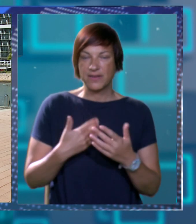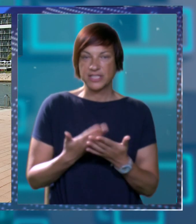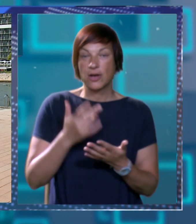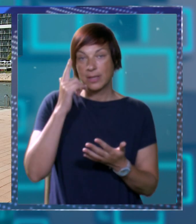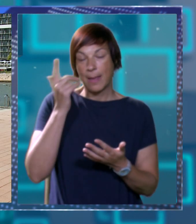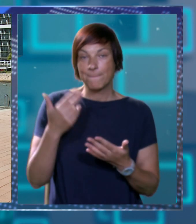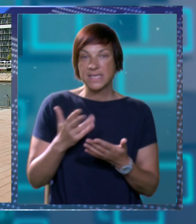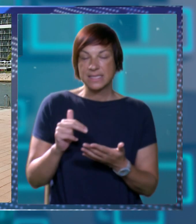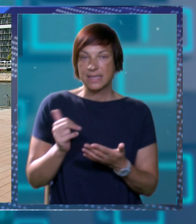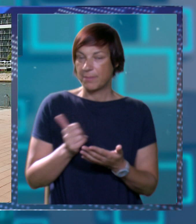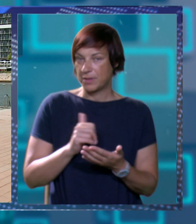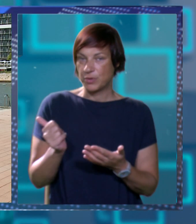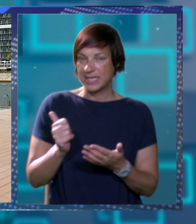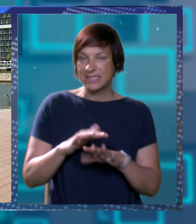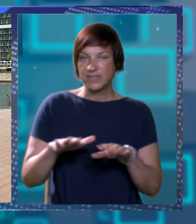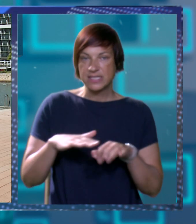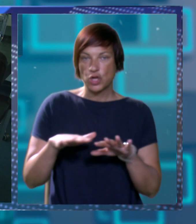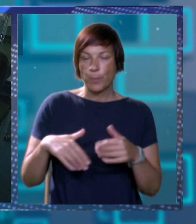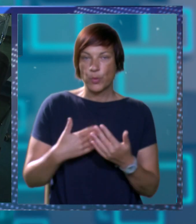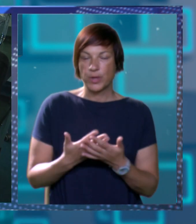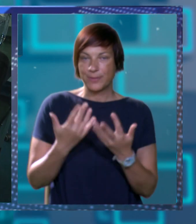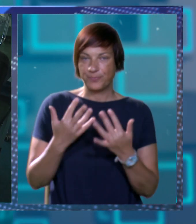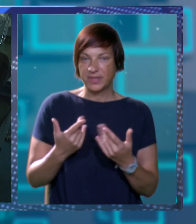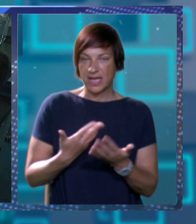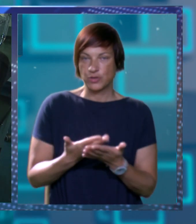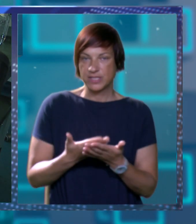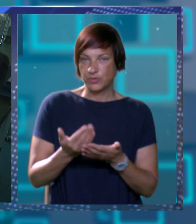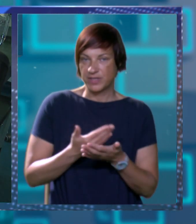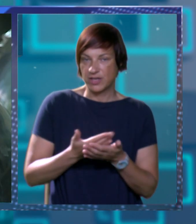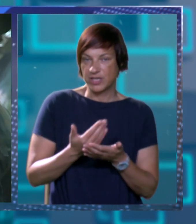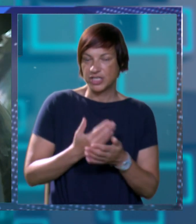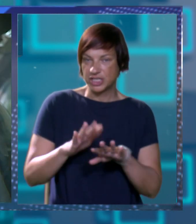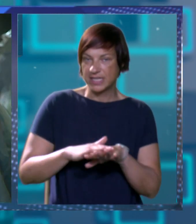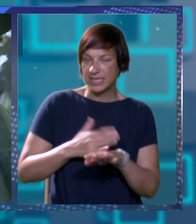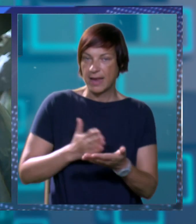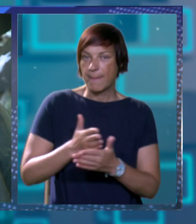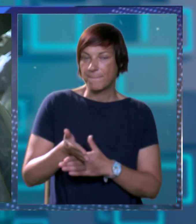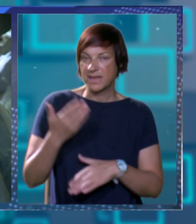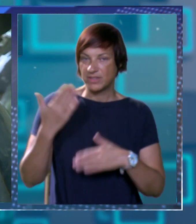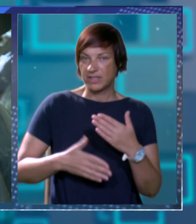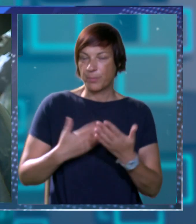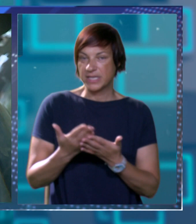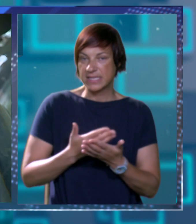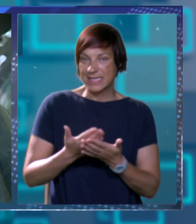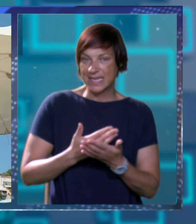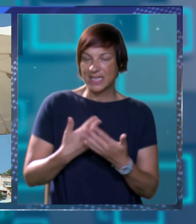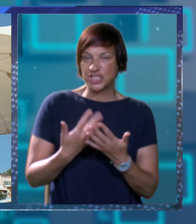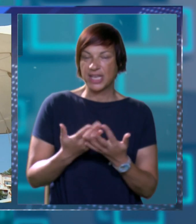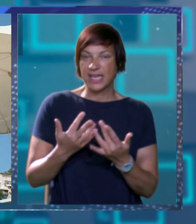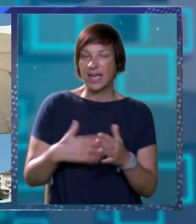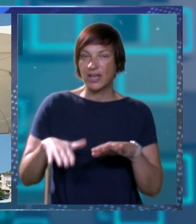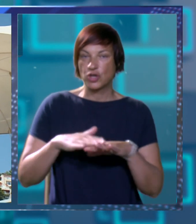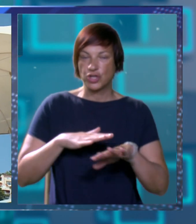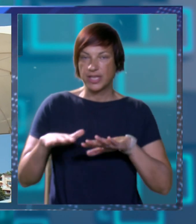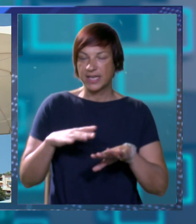Tako da mislim da stvarno imamo izvrsno more. Ukoliko se utvrdi onečišćenje, testiranje se provodi do prestanka zagađenja, a